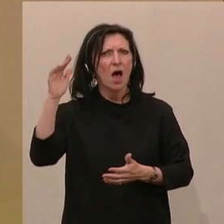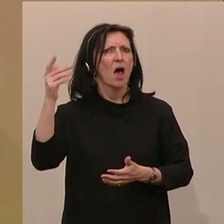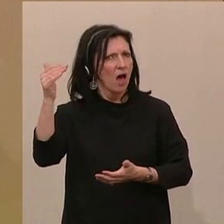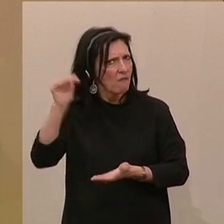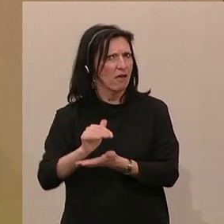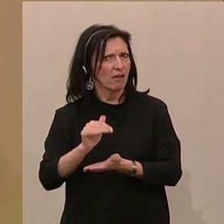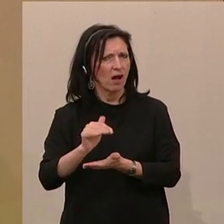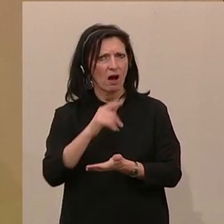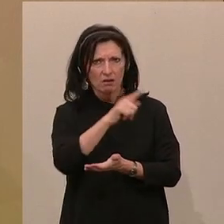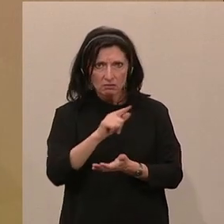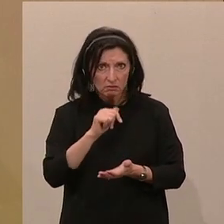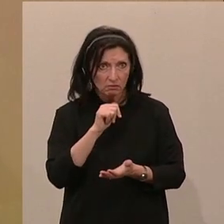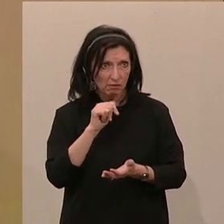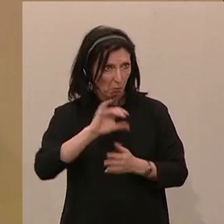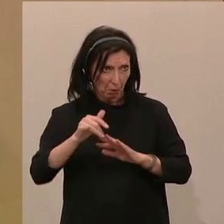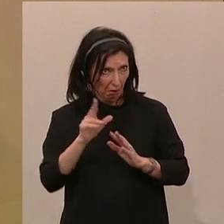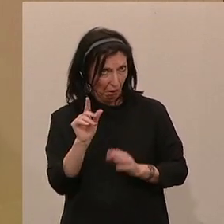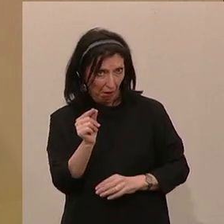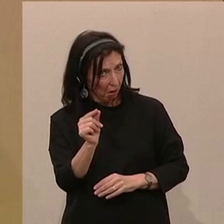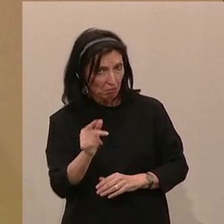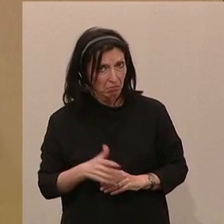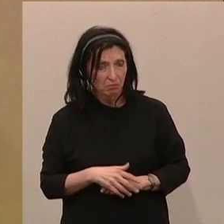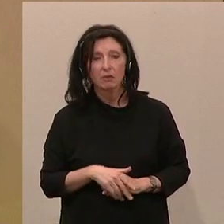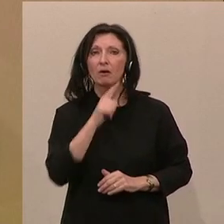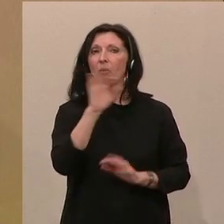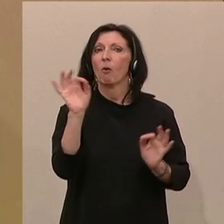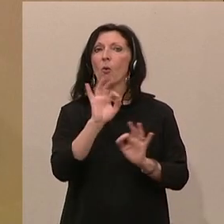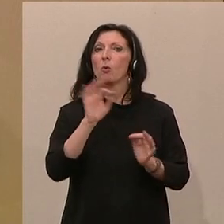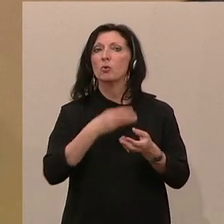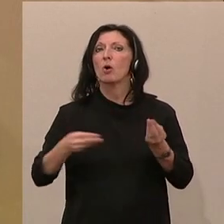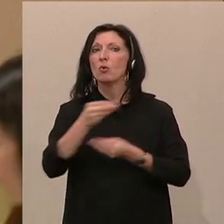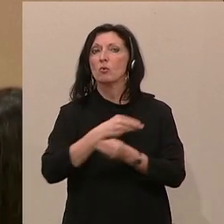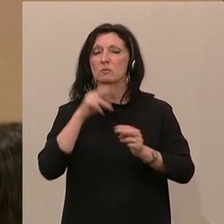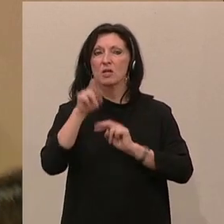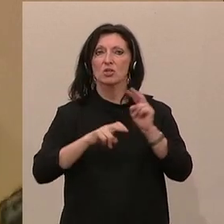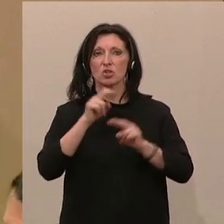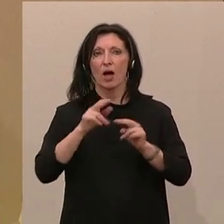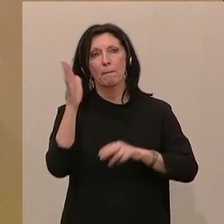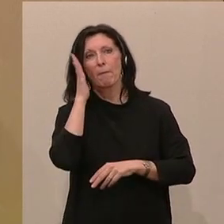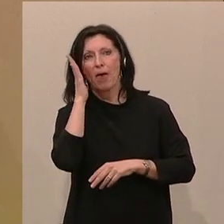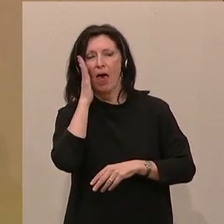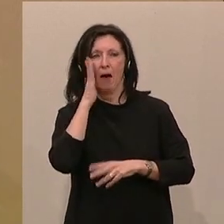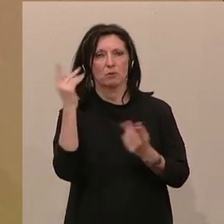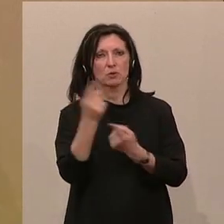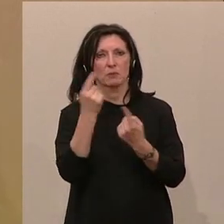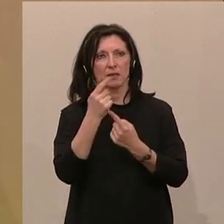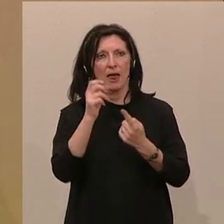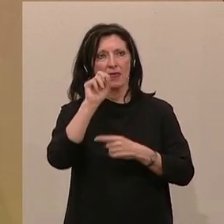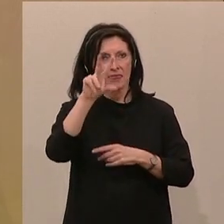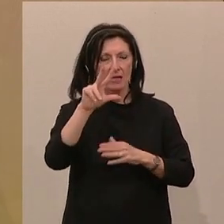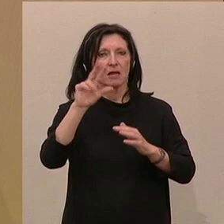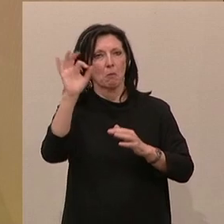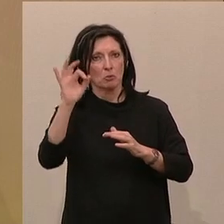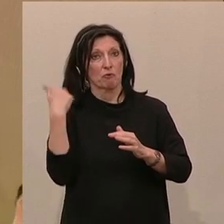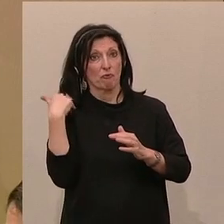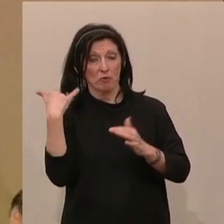ist, dann frage ich Sie, wo waren Sie im letzten Jahr. Wenn die Senkung der Umsatzsteuer bei Beherbergungsbetrieben von 13 auf 10 Prozent kein großes